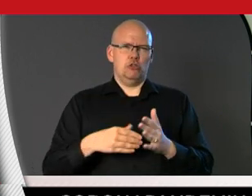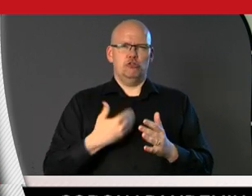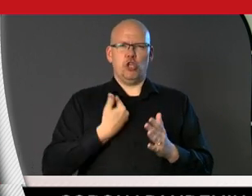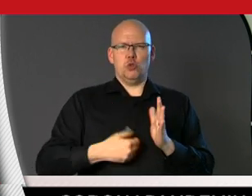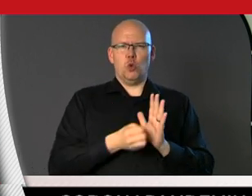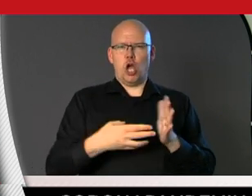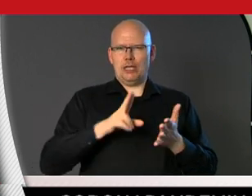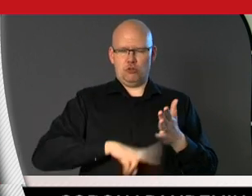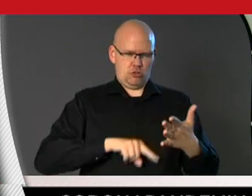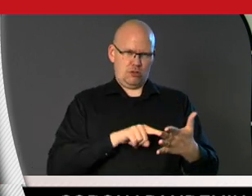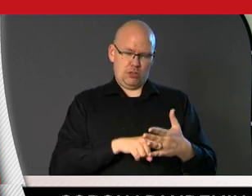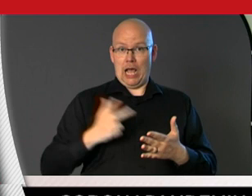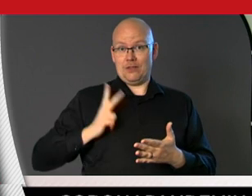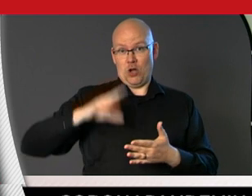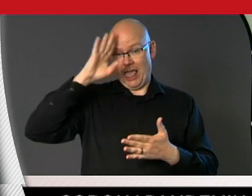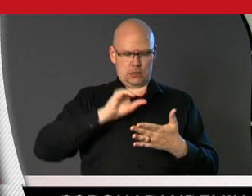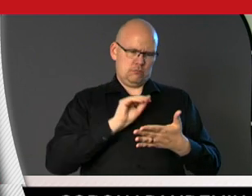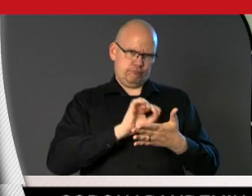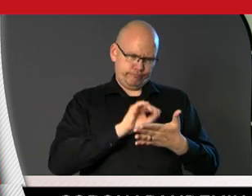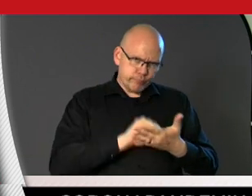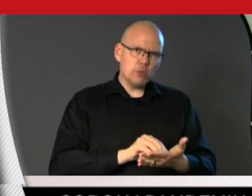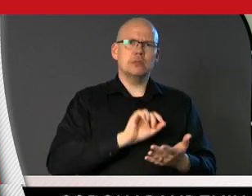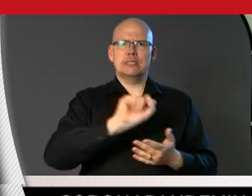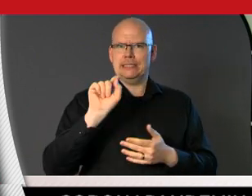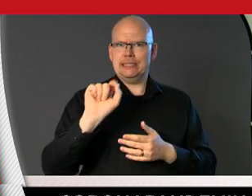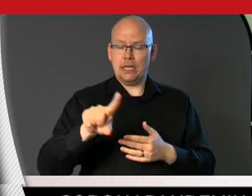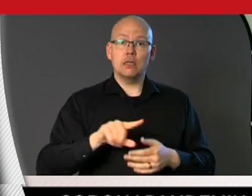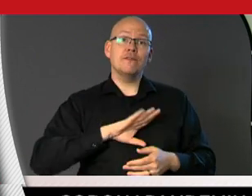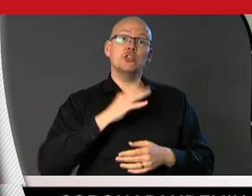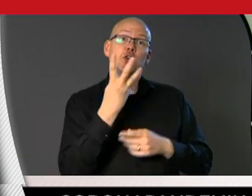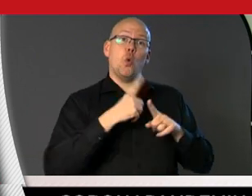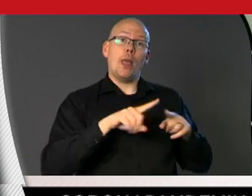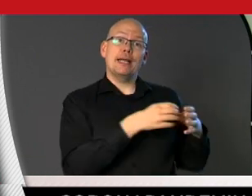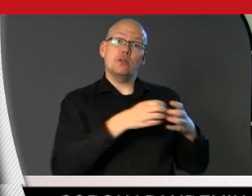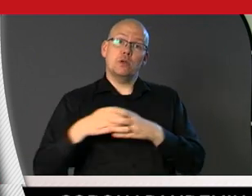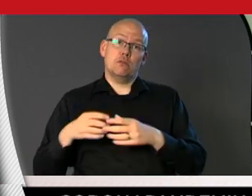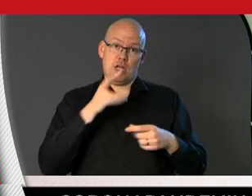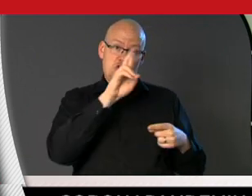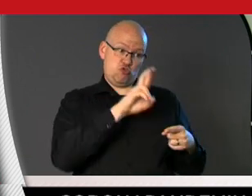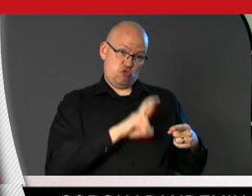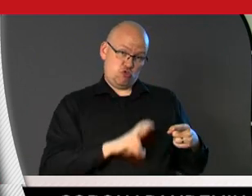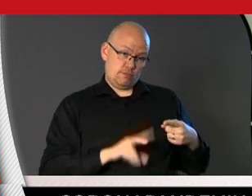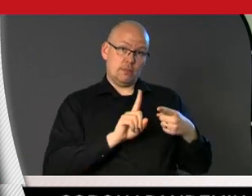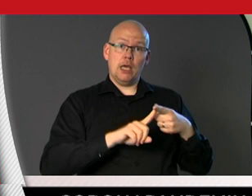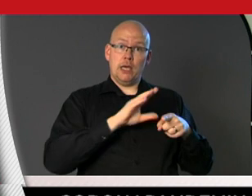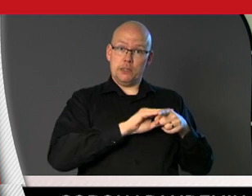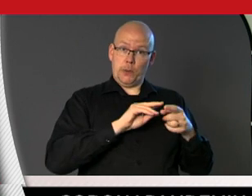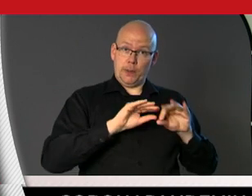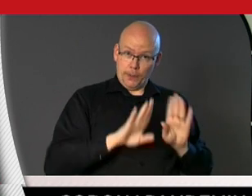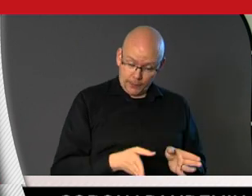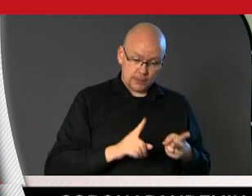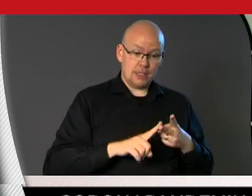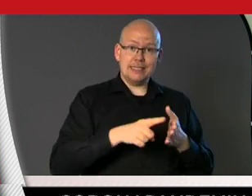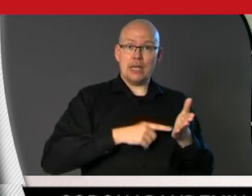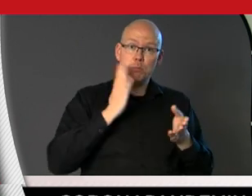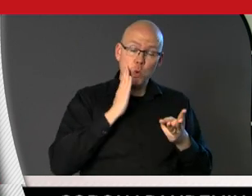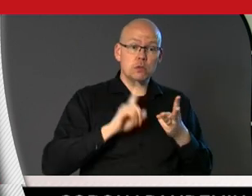då skickas in av ansvarig läkare. Där finns det fyra stycken olika kategorier man kan kryssa och det är antingen sjukhus, särskilt boende,